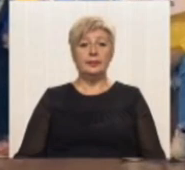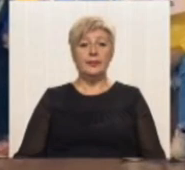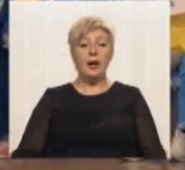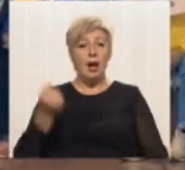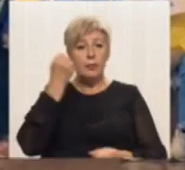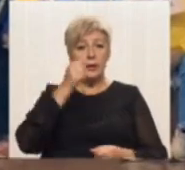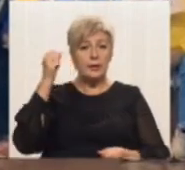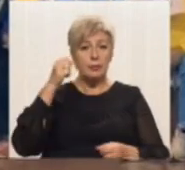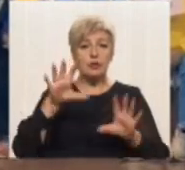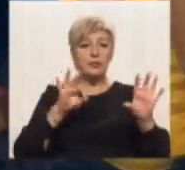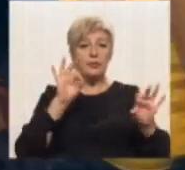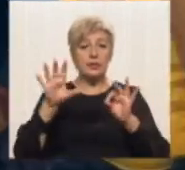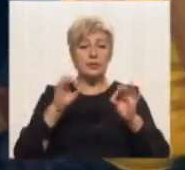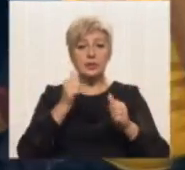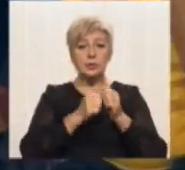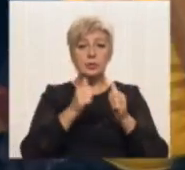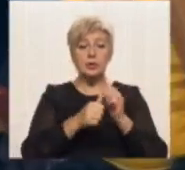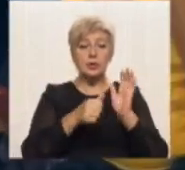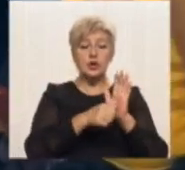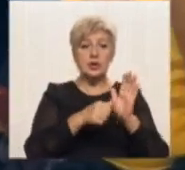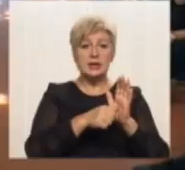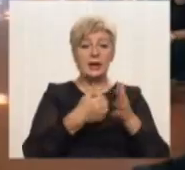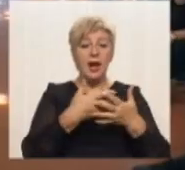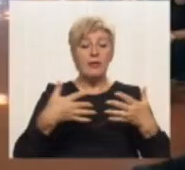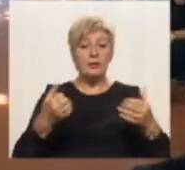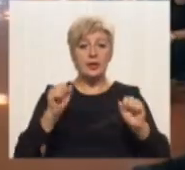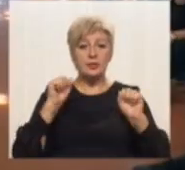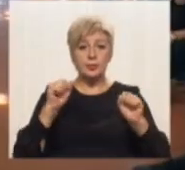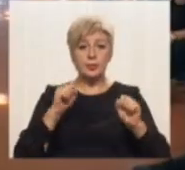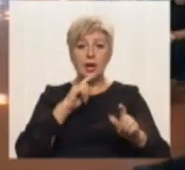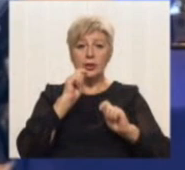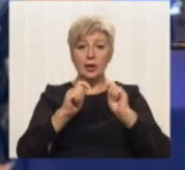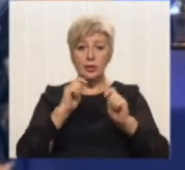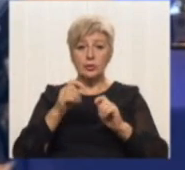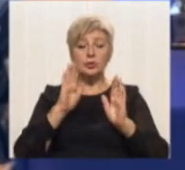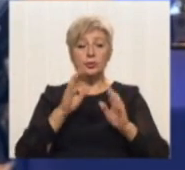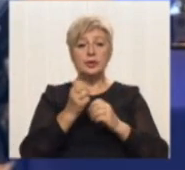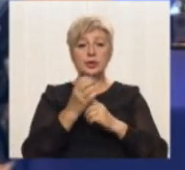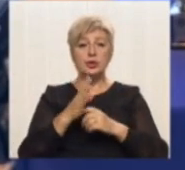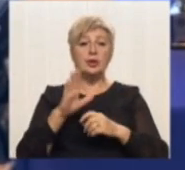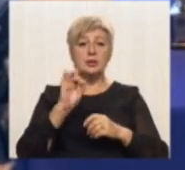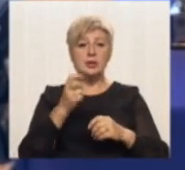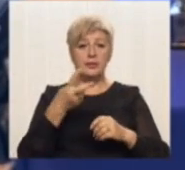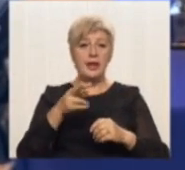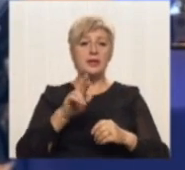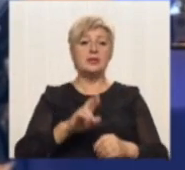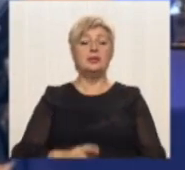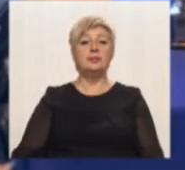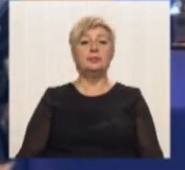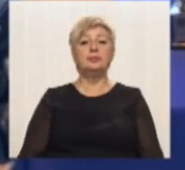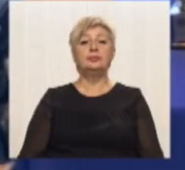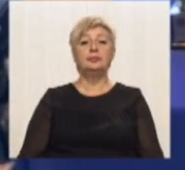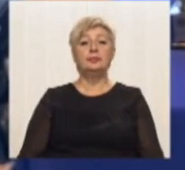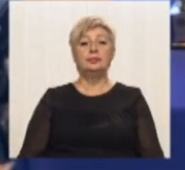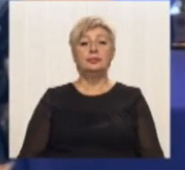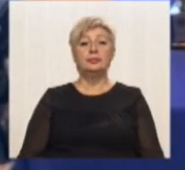Переможців визначать у кожному із шести видів спорту. Нагородження чемпіонів відбудеться 14 вересня. Мирослав Жобей, Олексій Єворов для